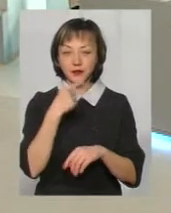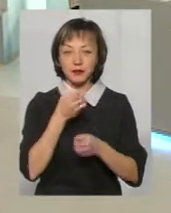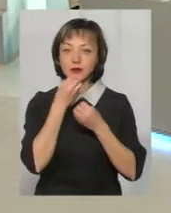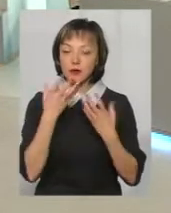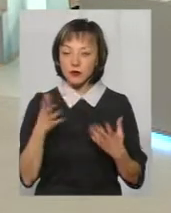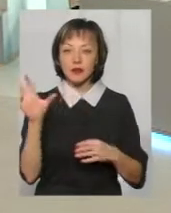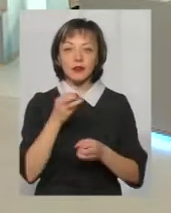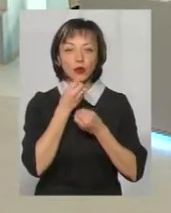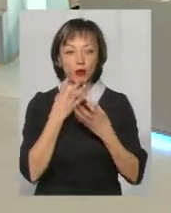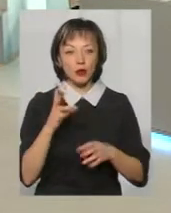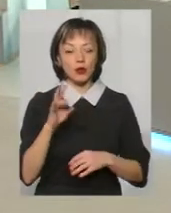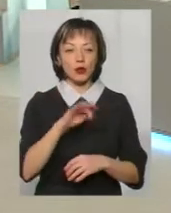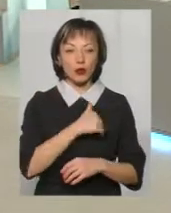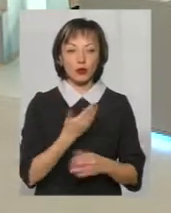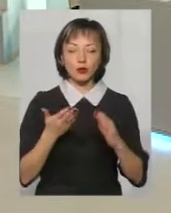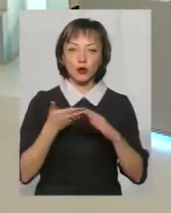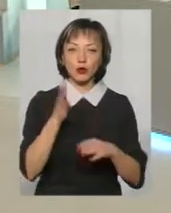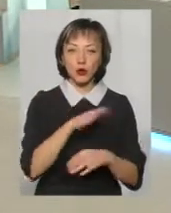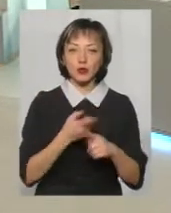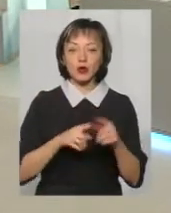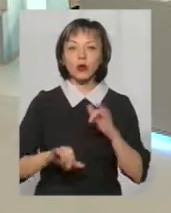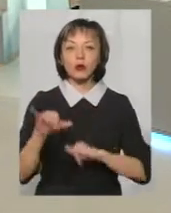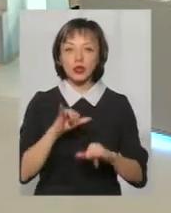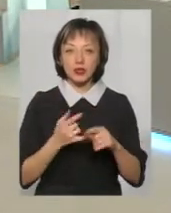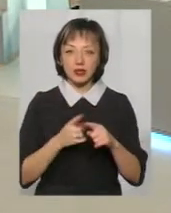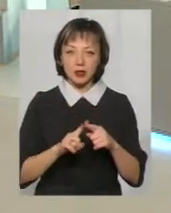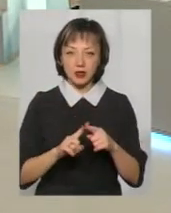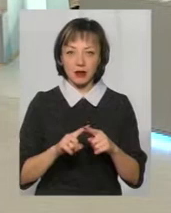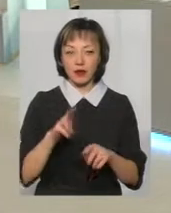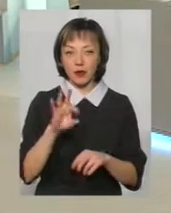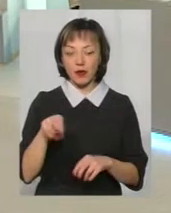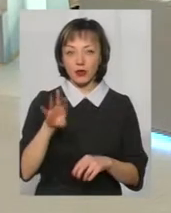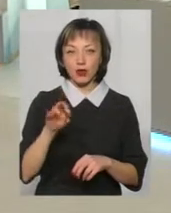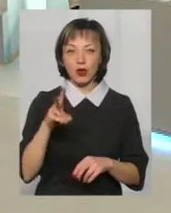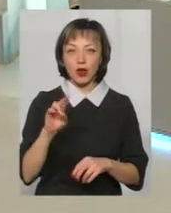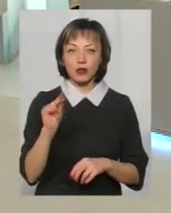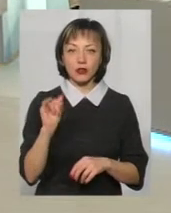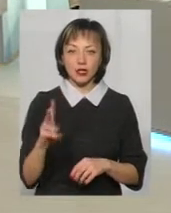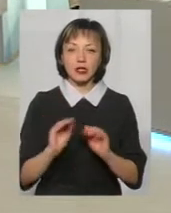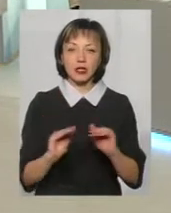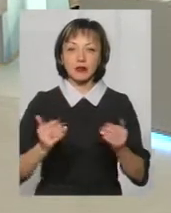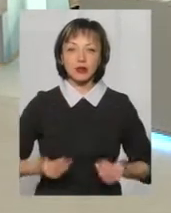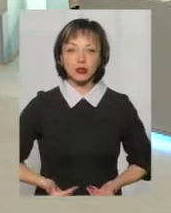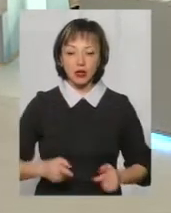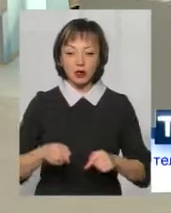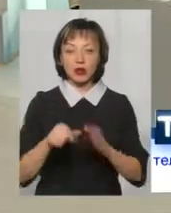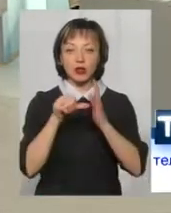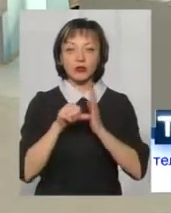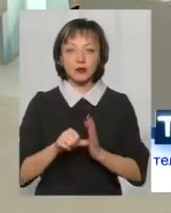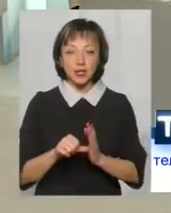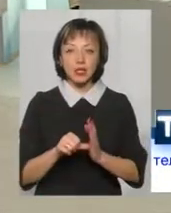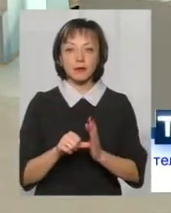добре, все добре, але ми хочемо додому. Додому це куди? Додому це в Подолянчик. Тому що діти прожили тут майже півроку.